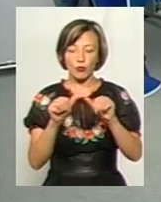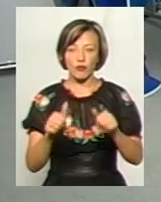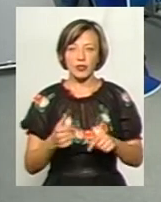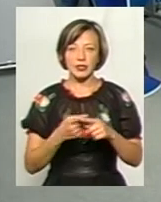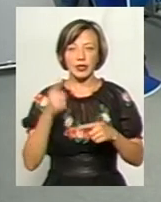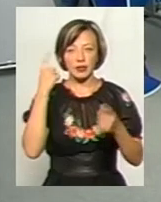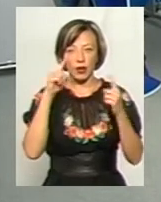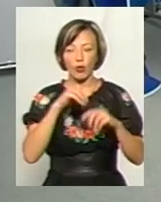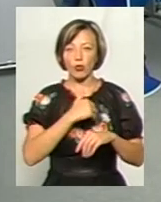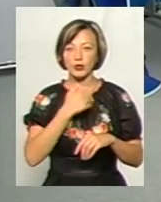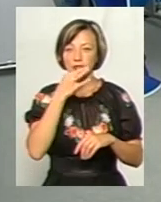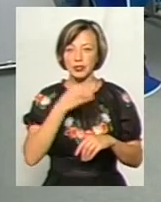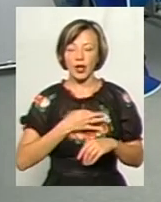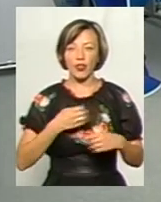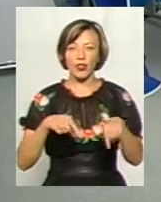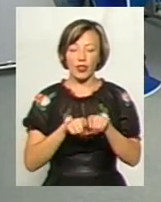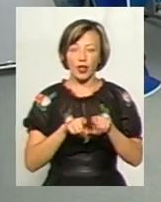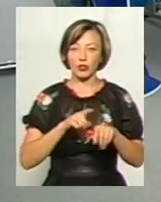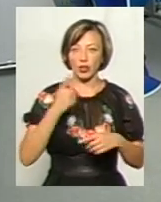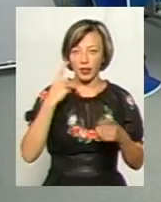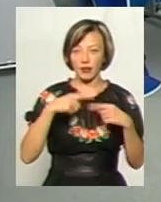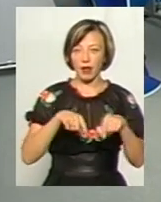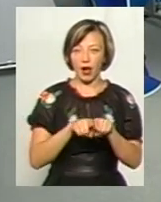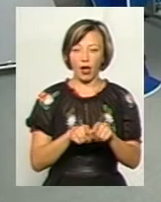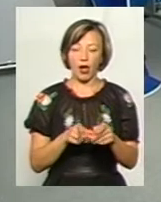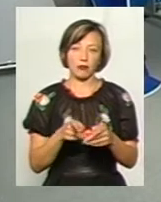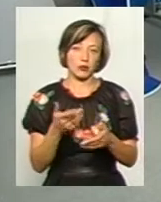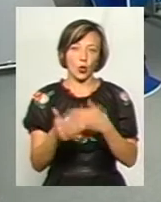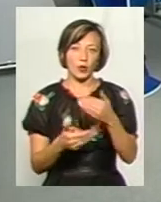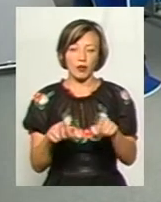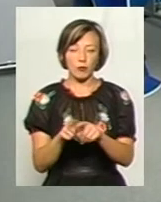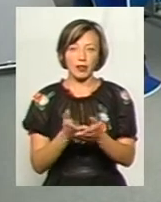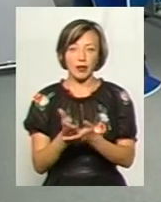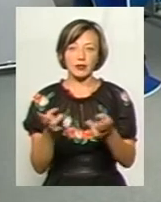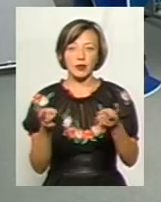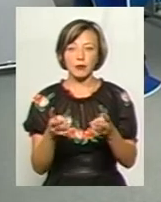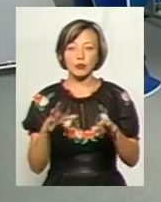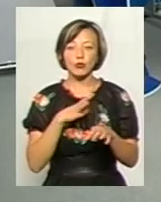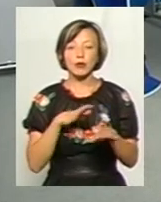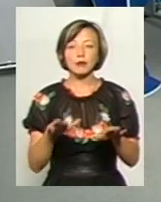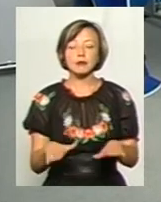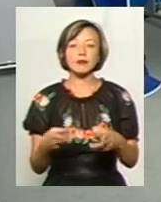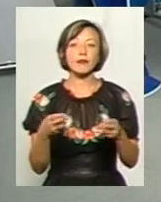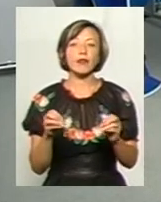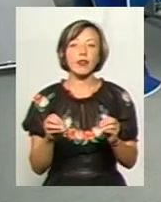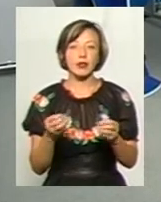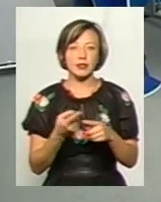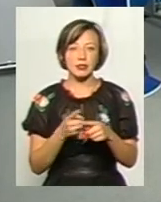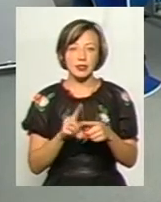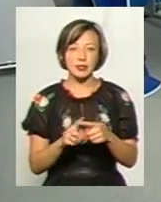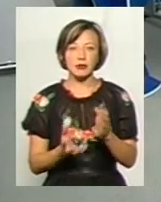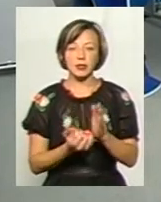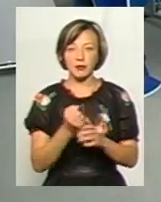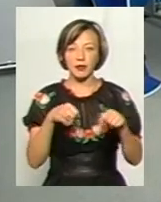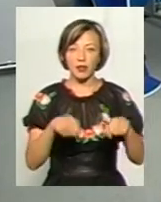хочемо, щоб нам сказали, наша ідея ось така, рухатись в такому напрямку. Необхідно, щоб були майданчики, як і за підтримки